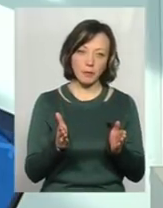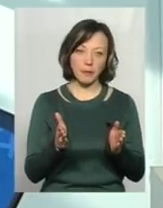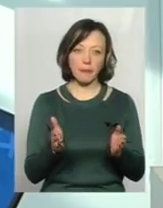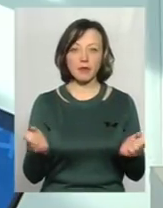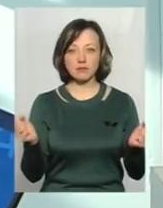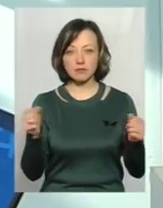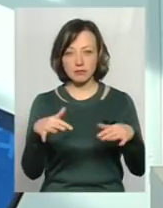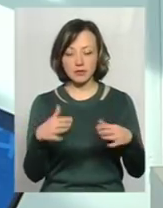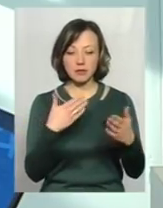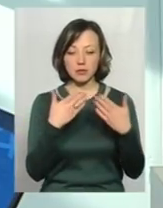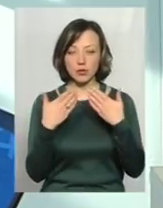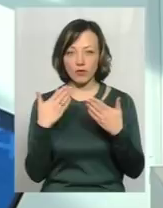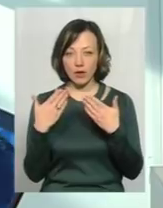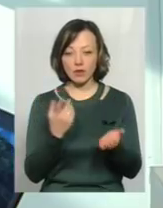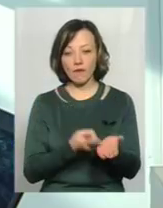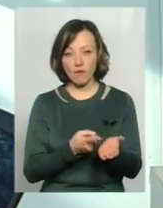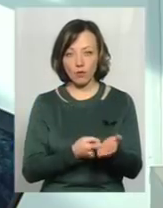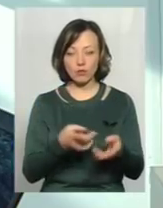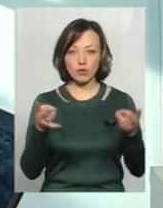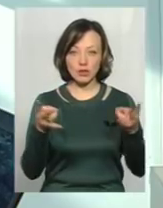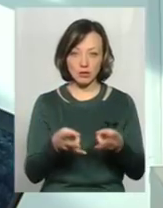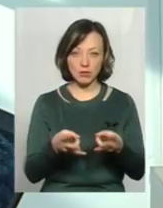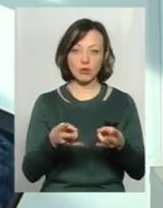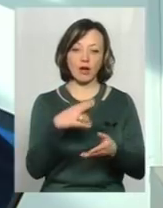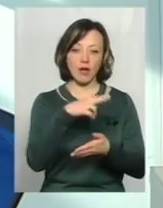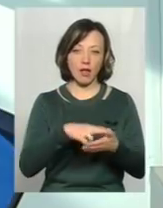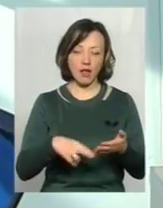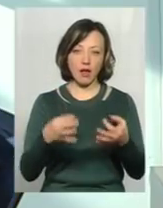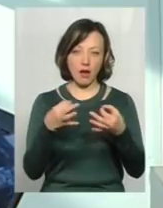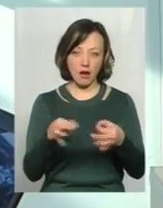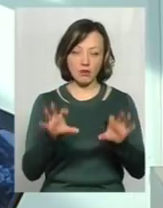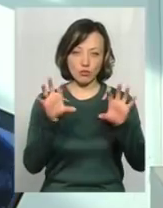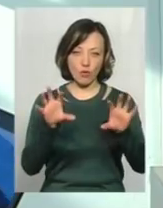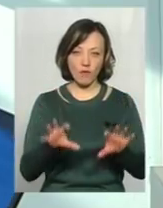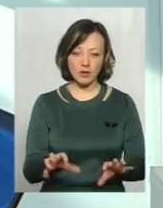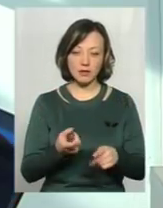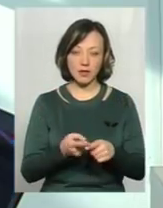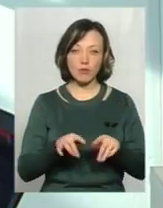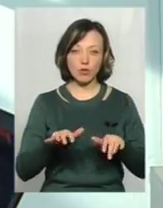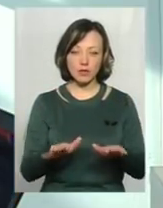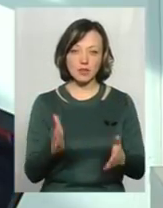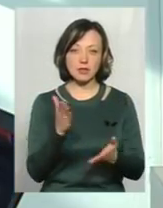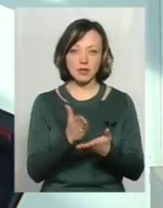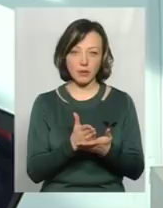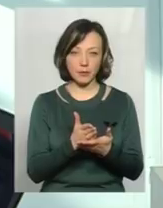спілкуватися з ними, доводити їм, що потрібно легалізовуватися, і що даний процес, він є